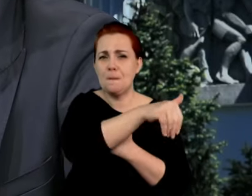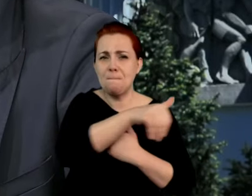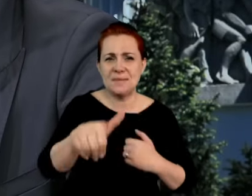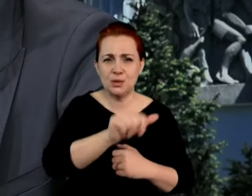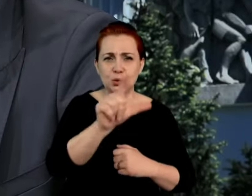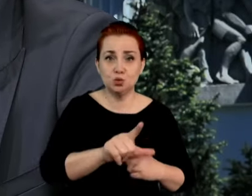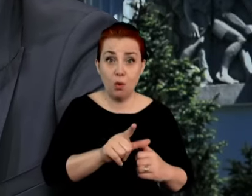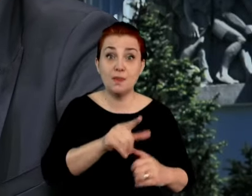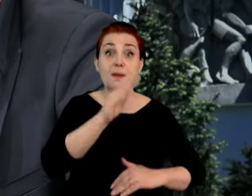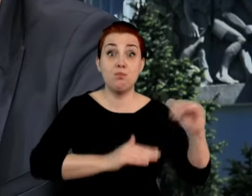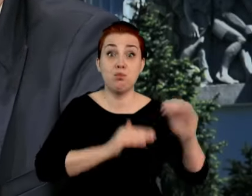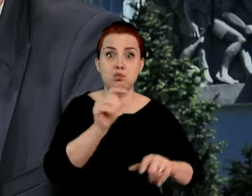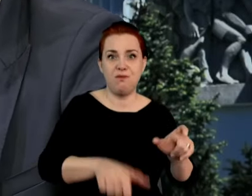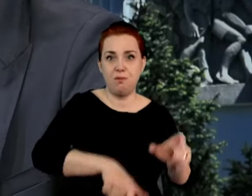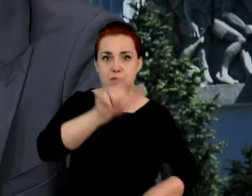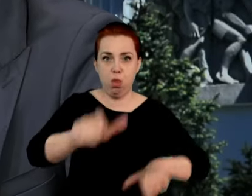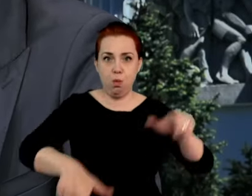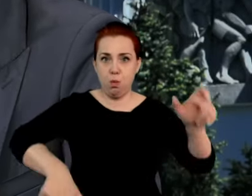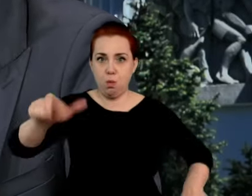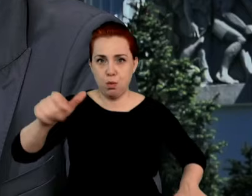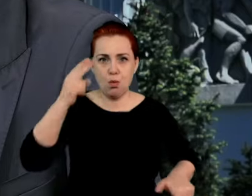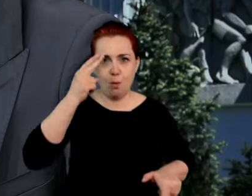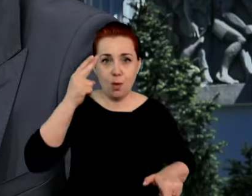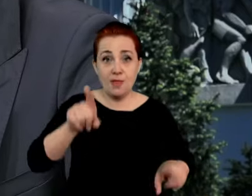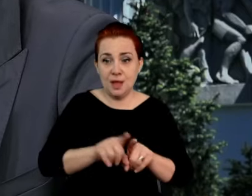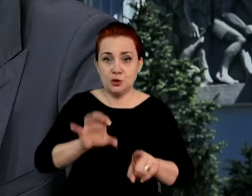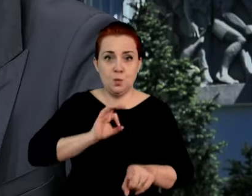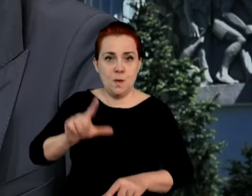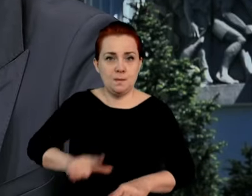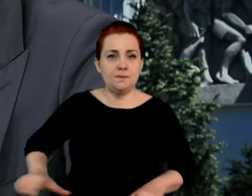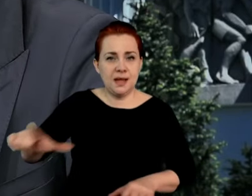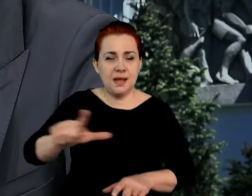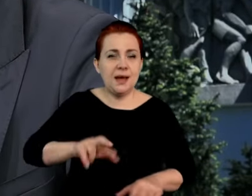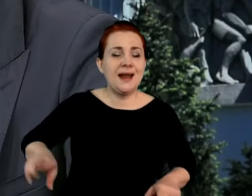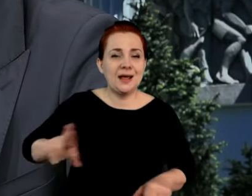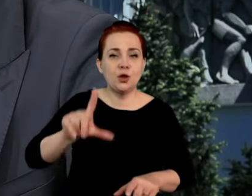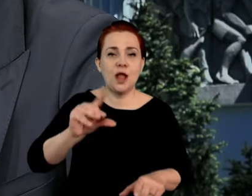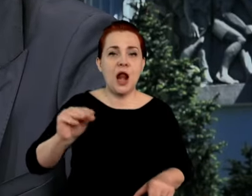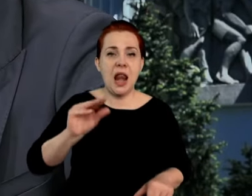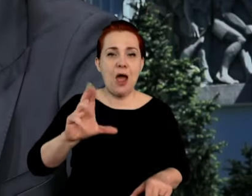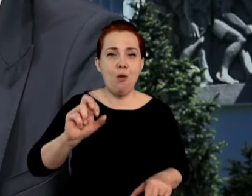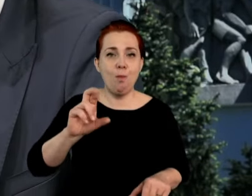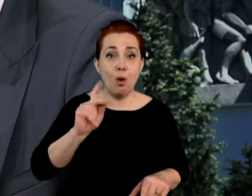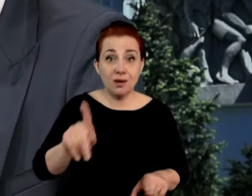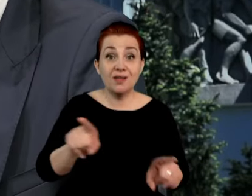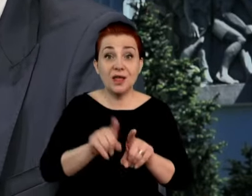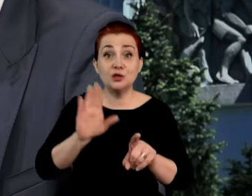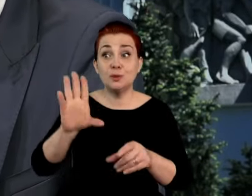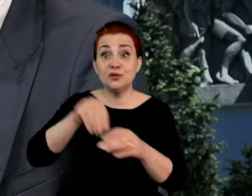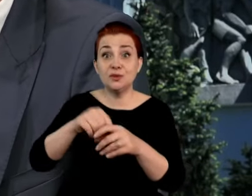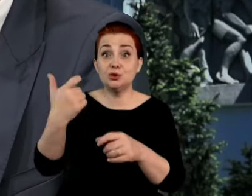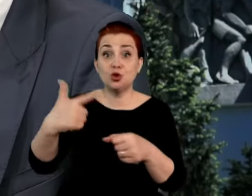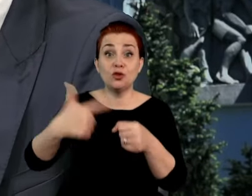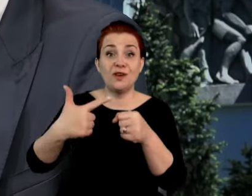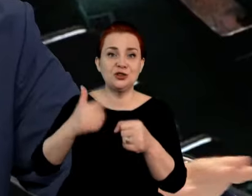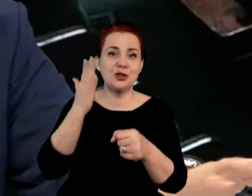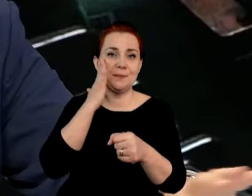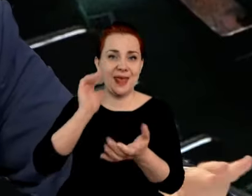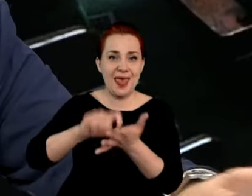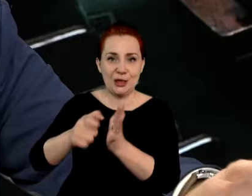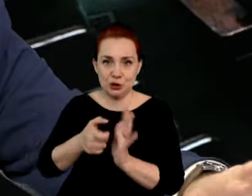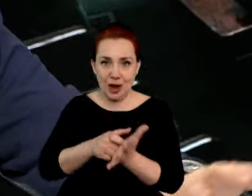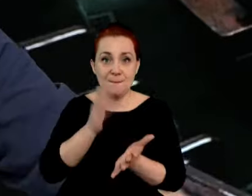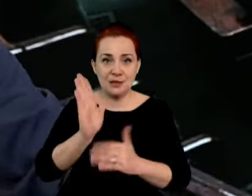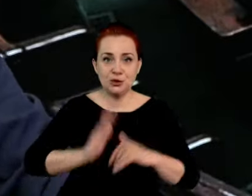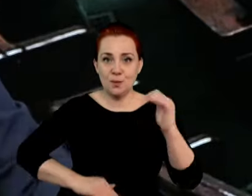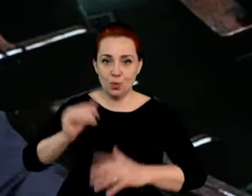komunalne. Akurat u mnie też w regionie w Lęborku będą budowane z tego mieszkania 120 mieszkań. Część z nich już jest właściwie jest element kampanii